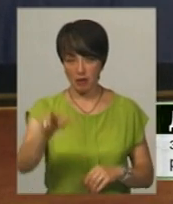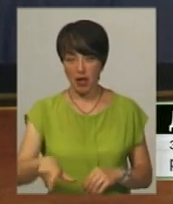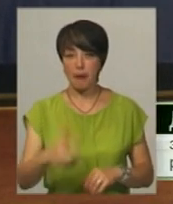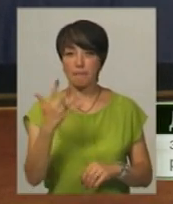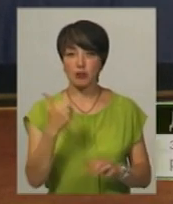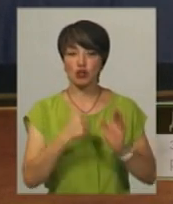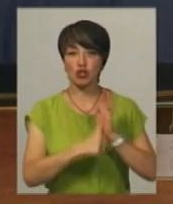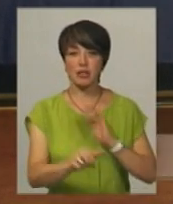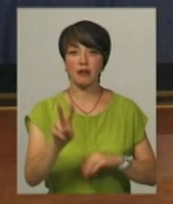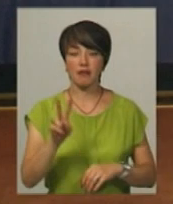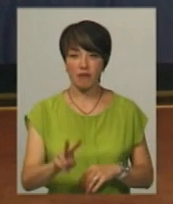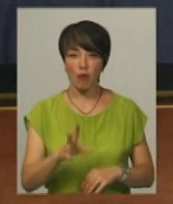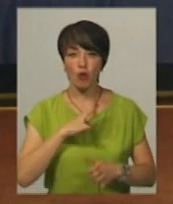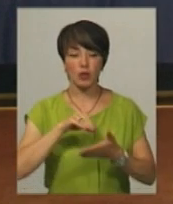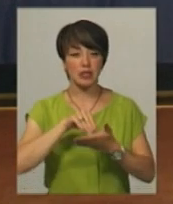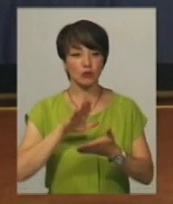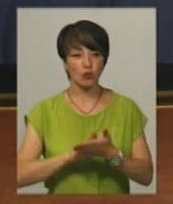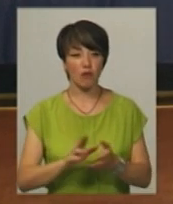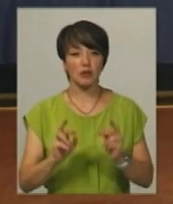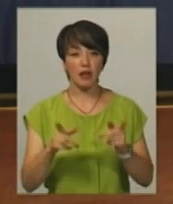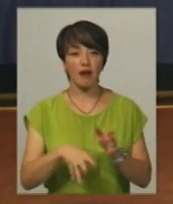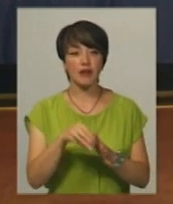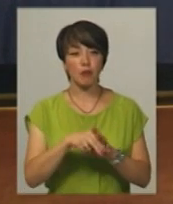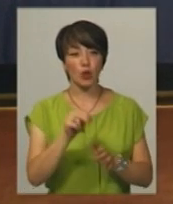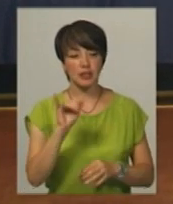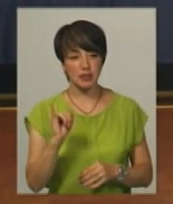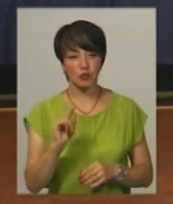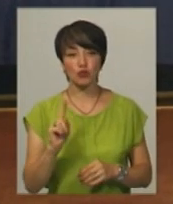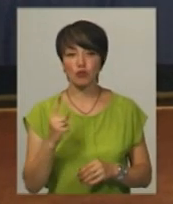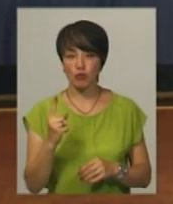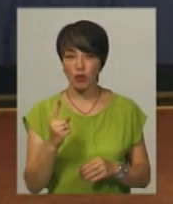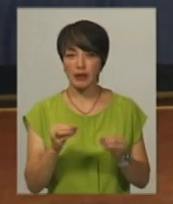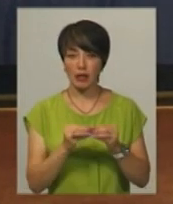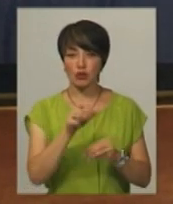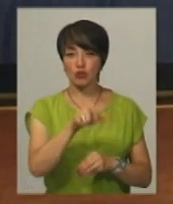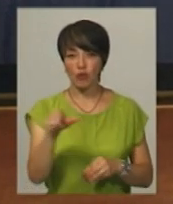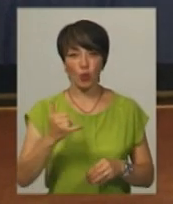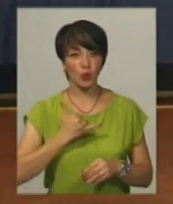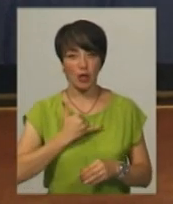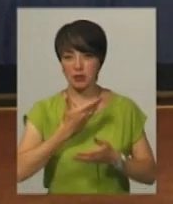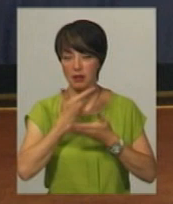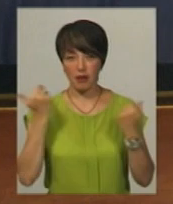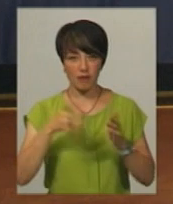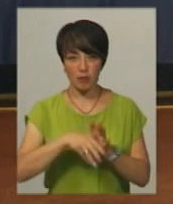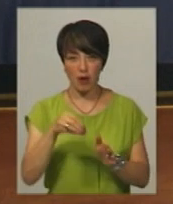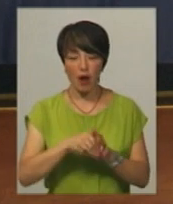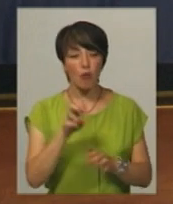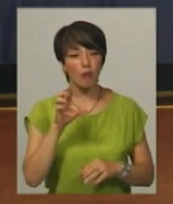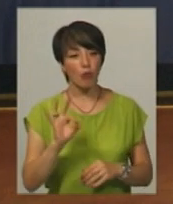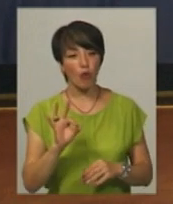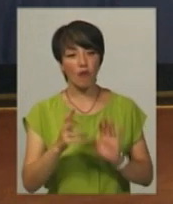562 було зареєстровано як виборці. Чому 10 чоловік нас не голосувало, тому що